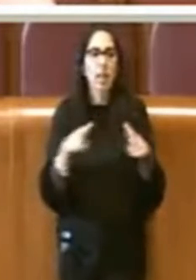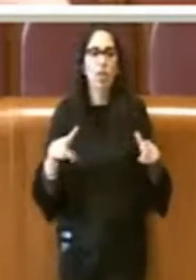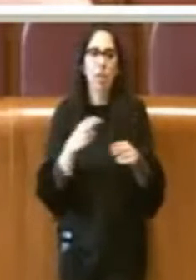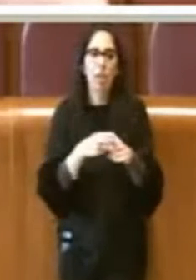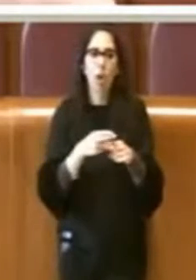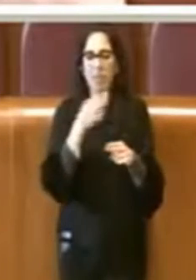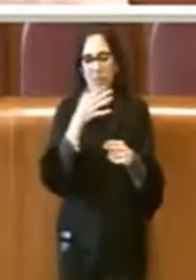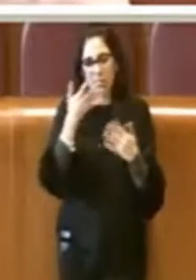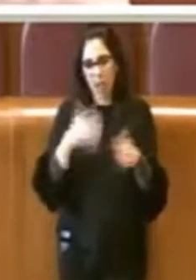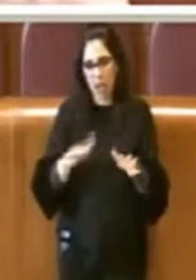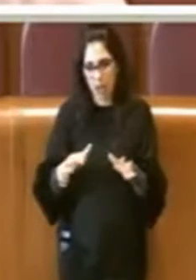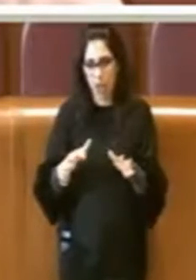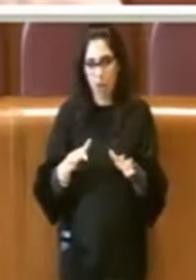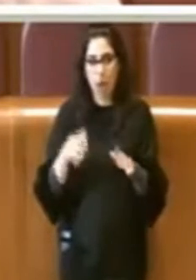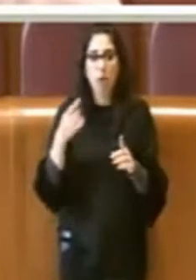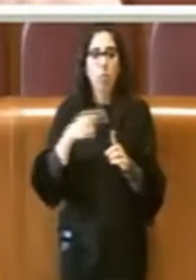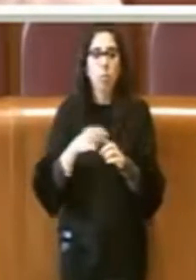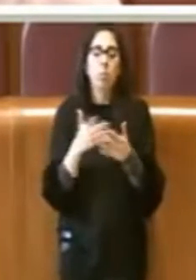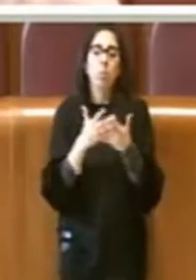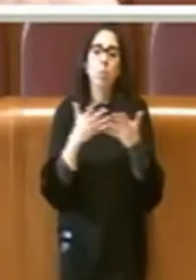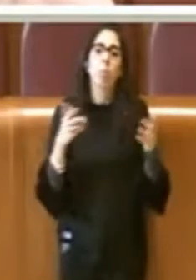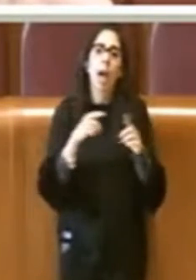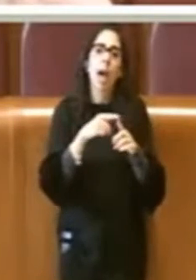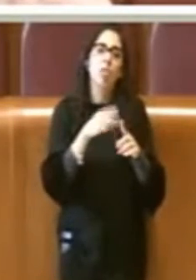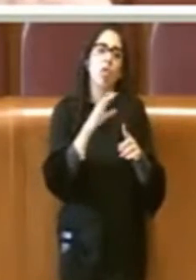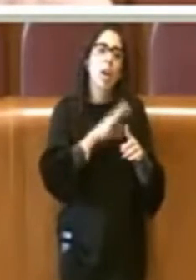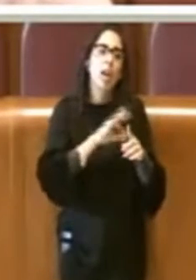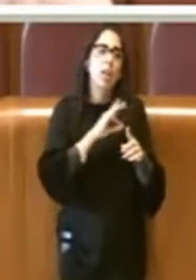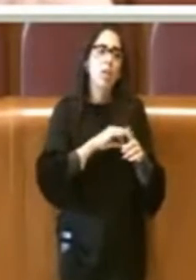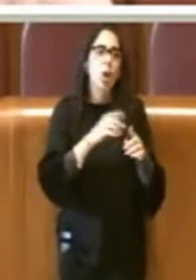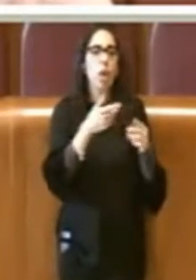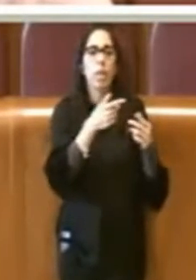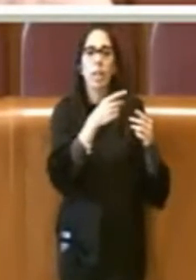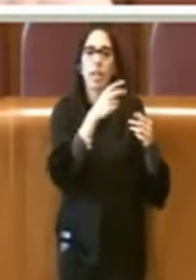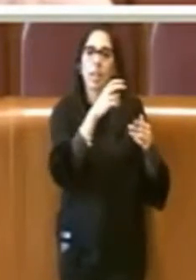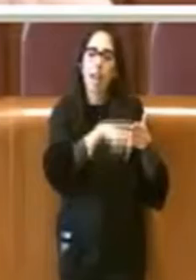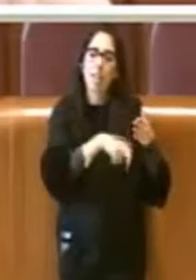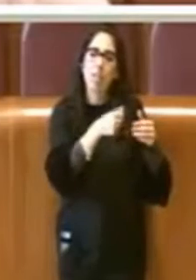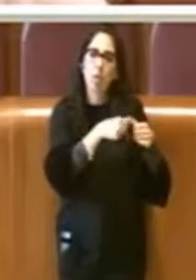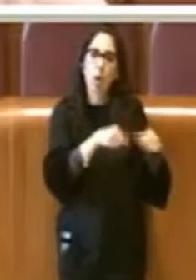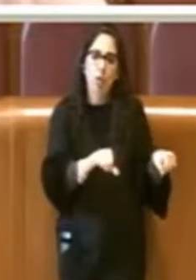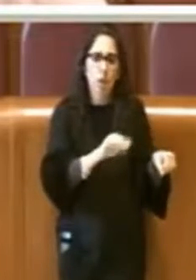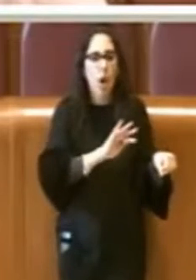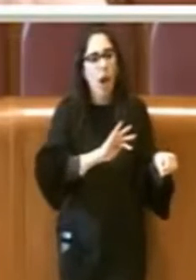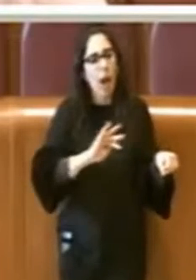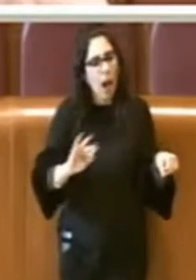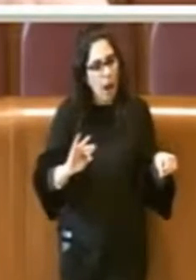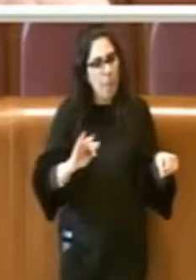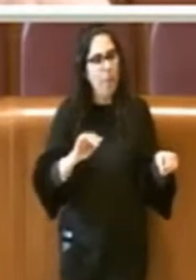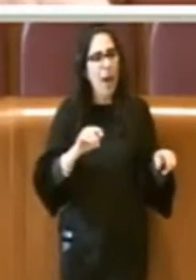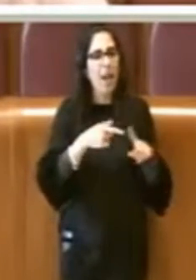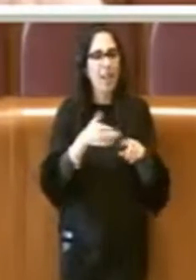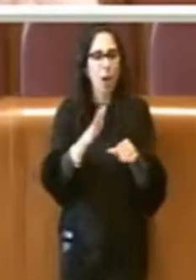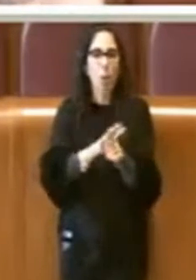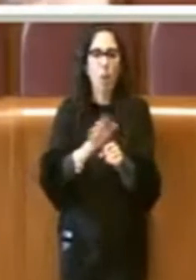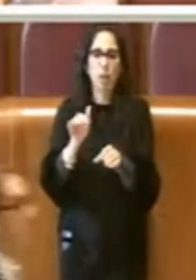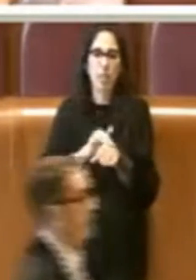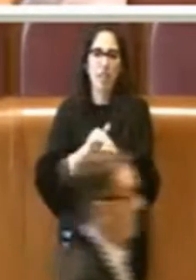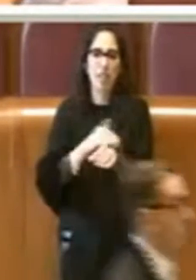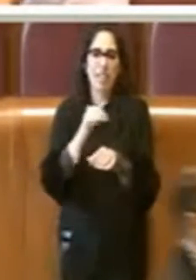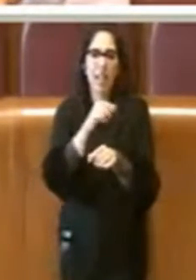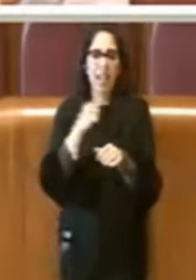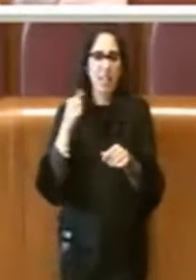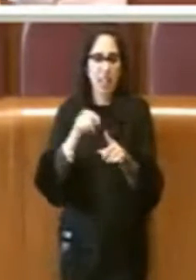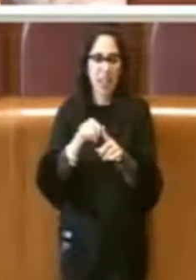destinare i maggiori introiti del contributo di soggiorno eccedenti alla copertura dei servizi essenziali e quindi rispettando l